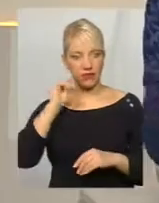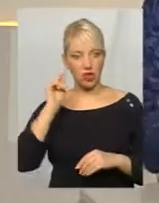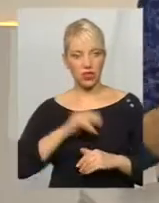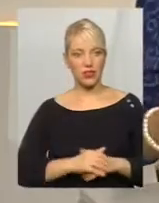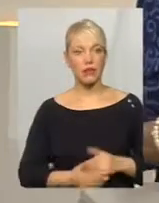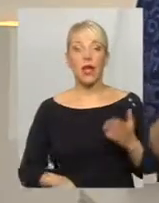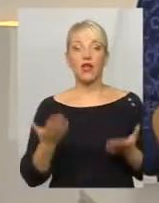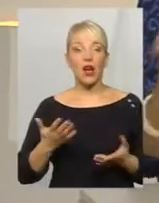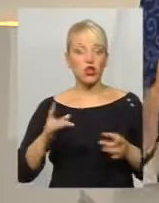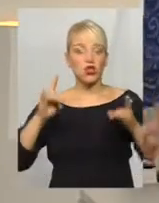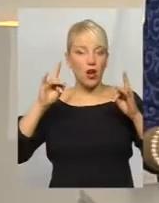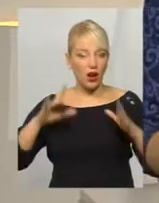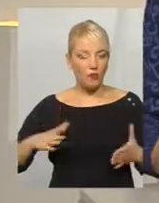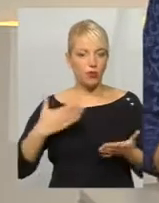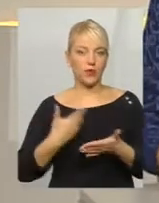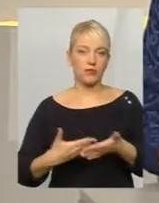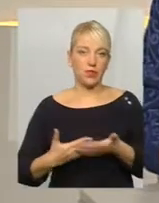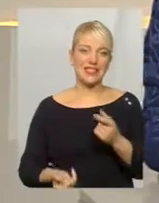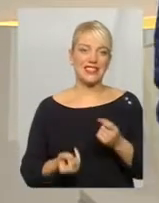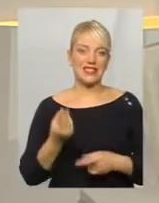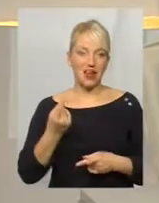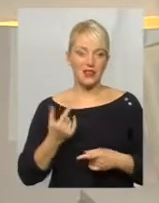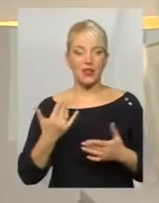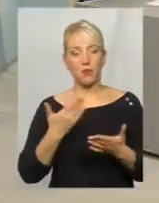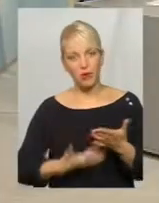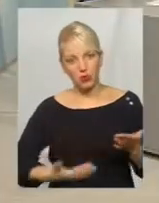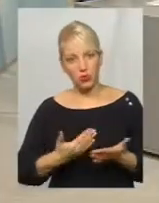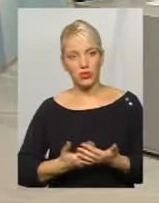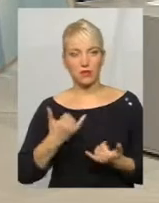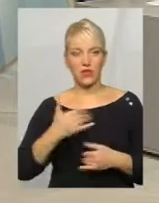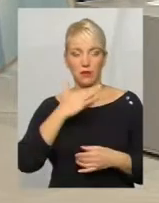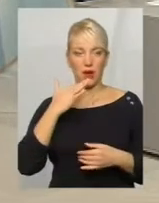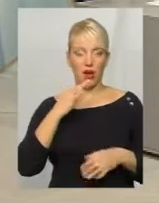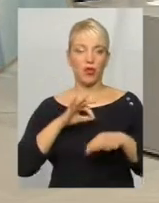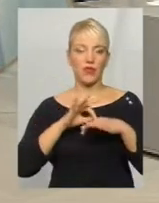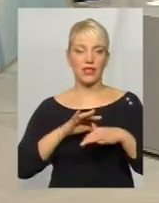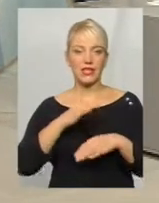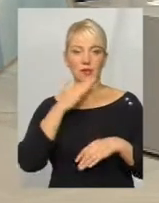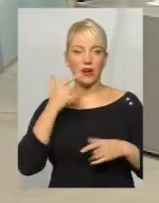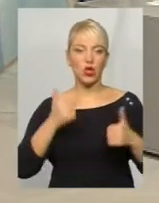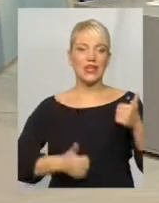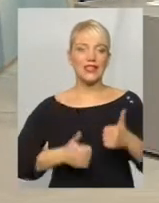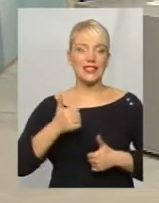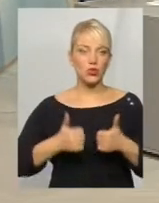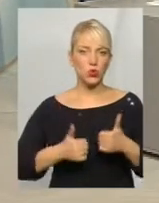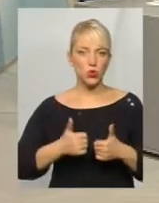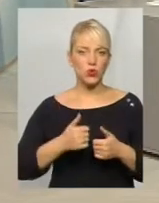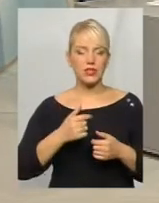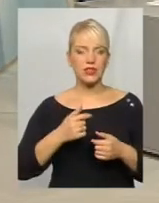якщо раптом з'явиться, ну припустимо, зараз дуже багато ведеться різних дискусій з